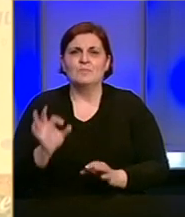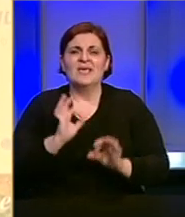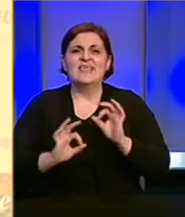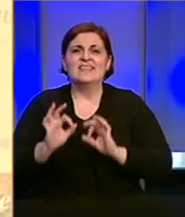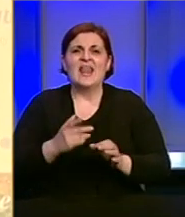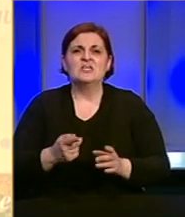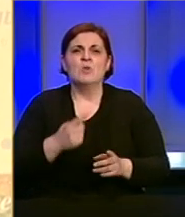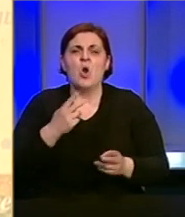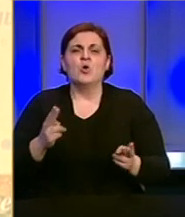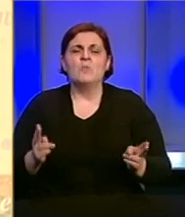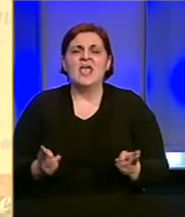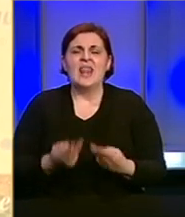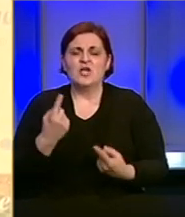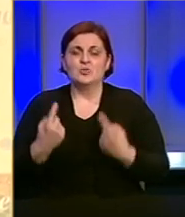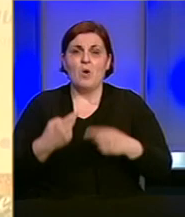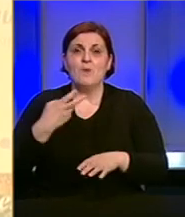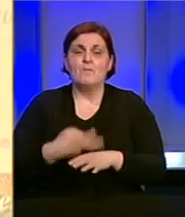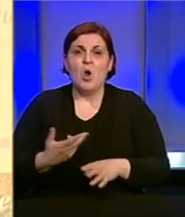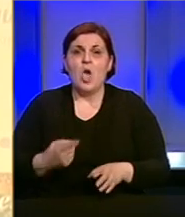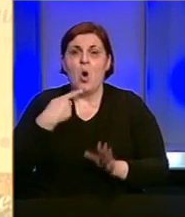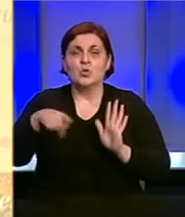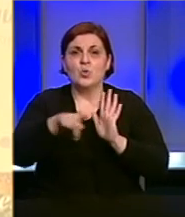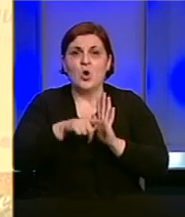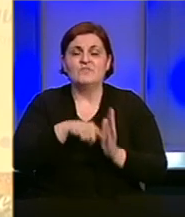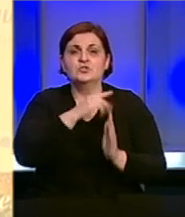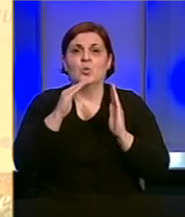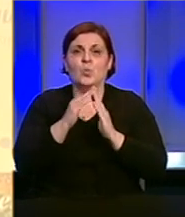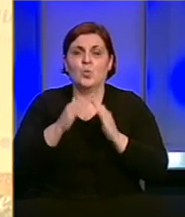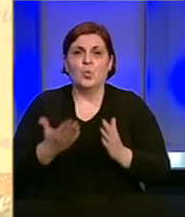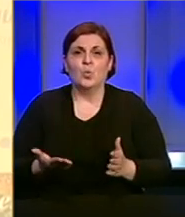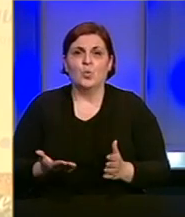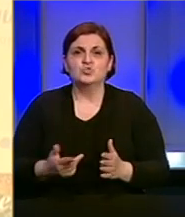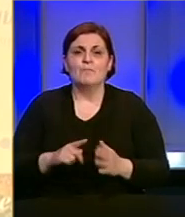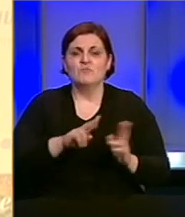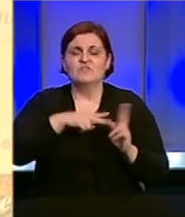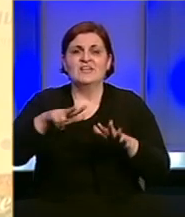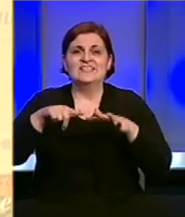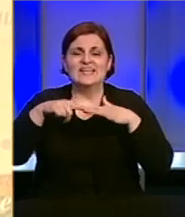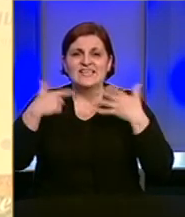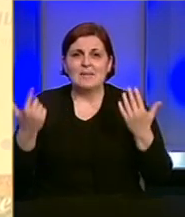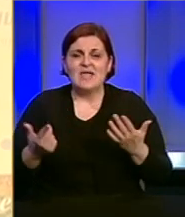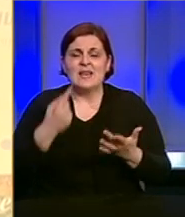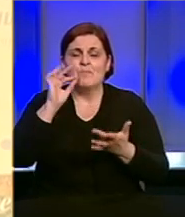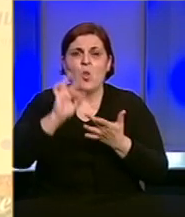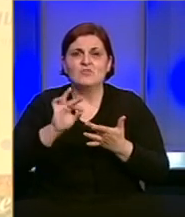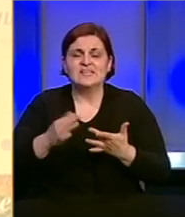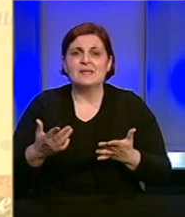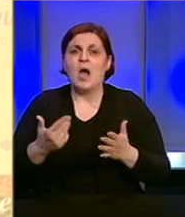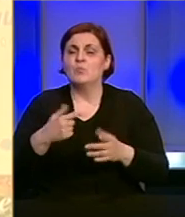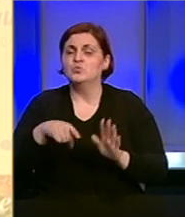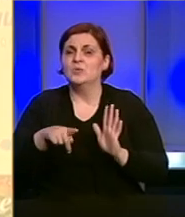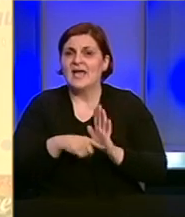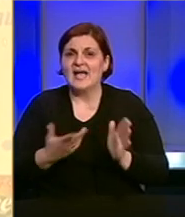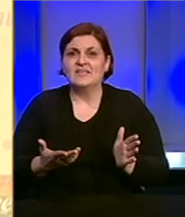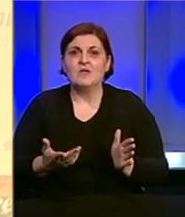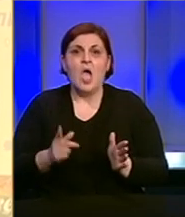pacijentima koji bi u lakšu kliničku sliku. Oni koji su negativni su u kući, testirat ćemo ih ponovno za sedam dana. Ako budu negativni, vratit će se da rade. Oni